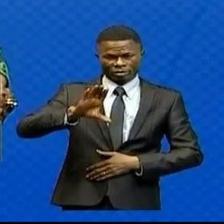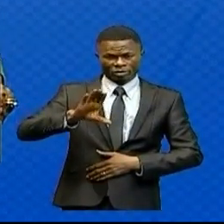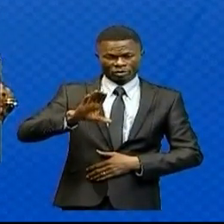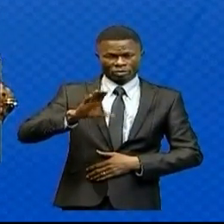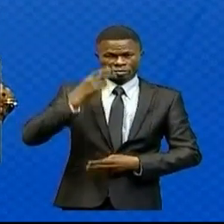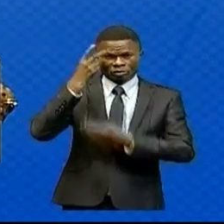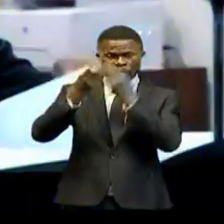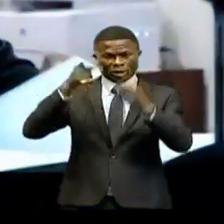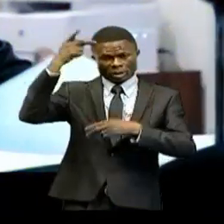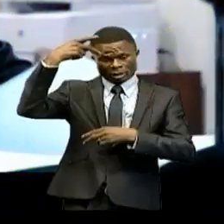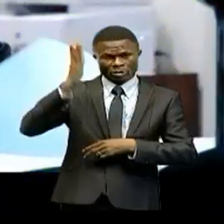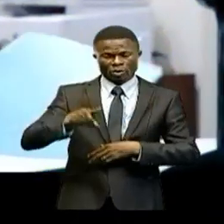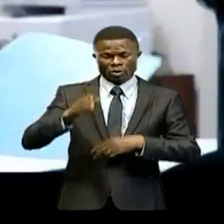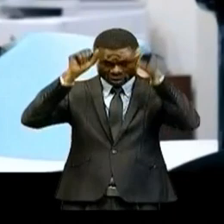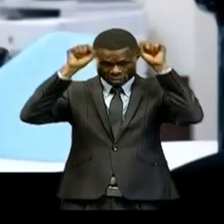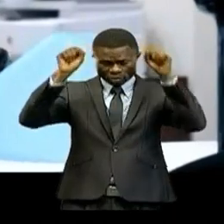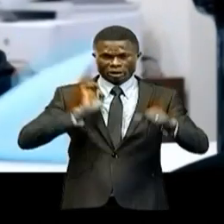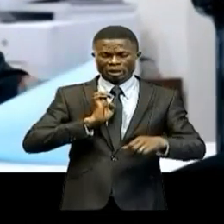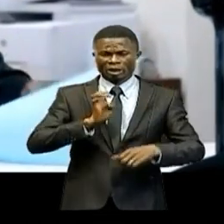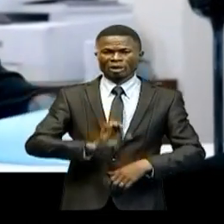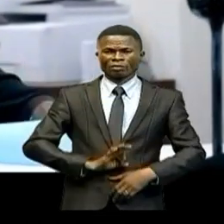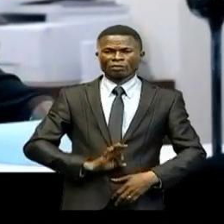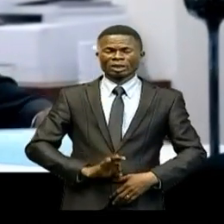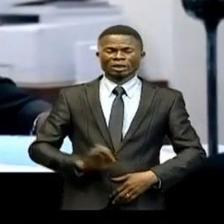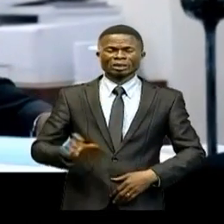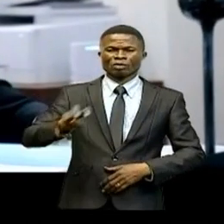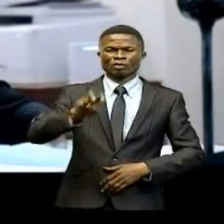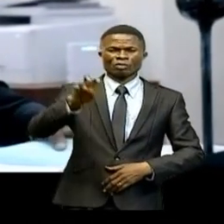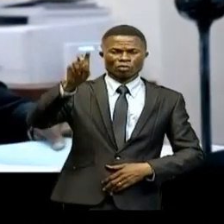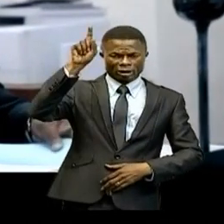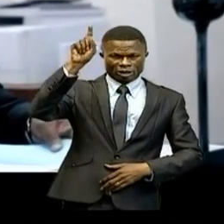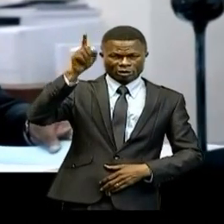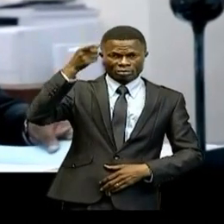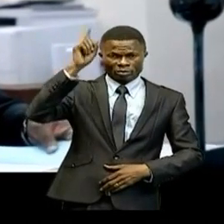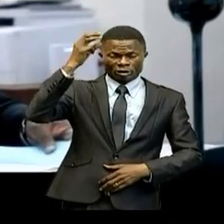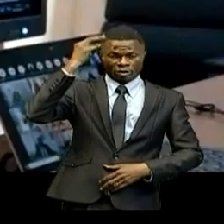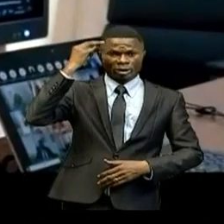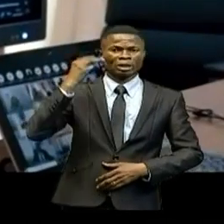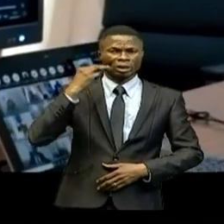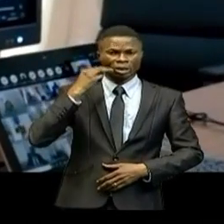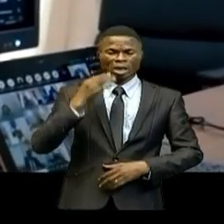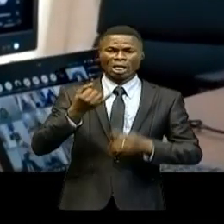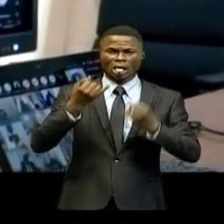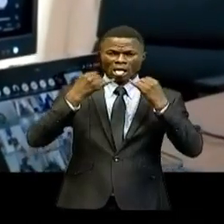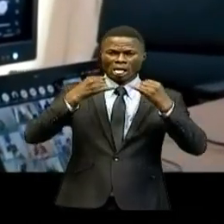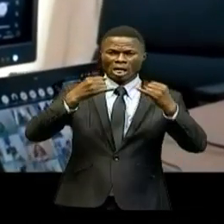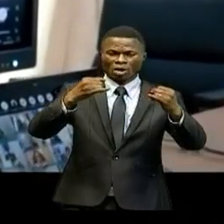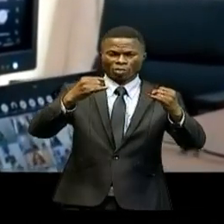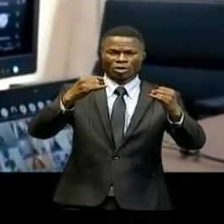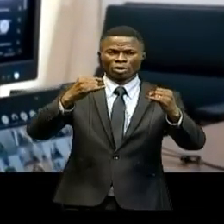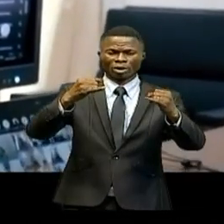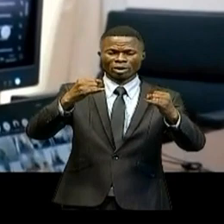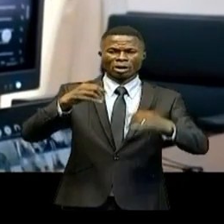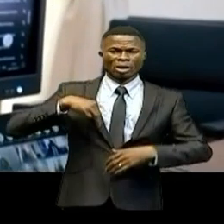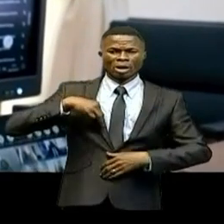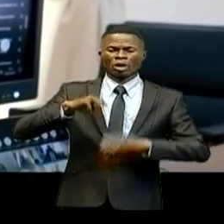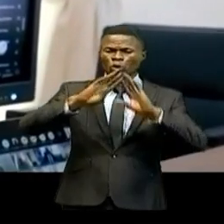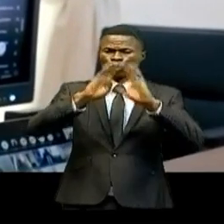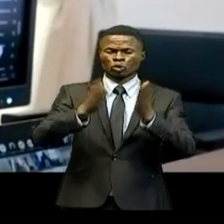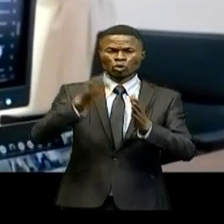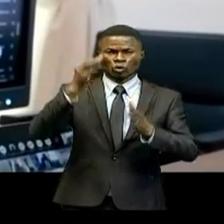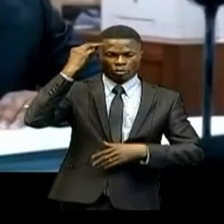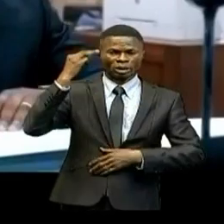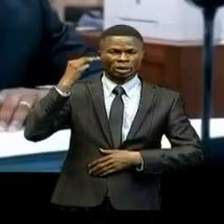diplomatique du président de la République Le Premier ministre a informé les membres du Conseil